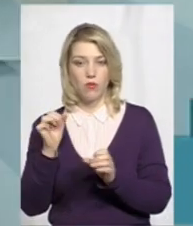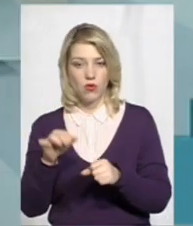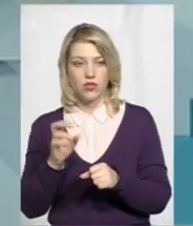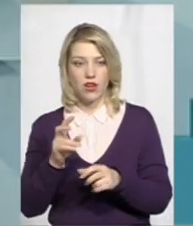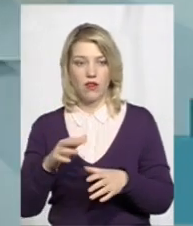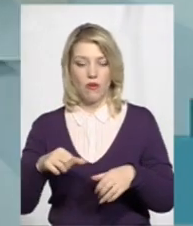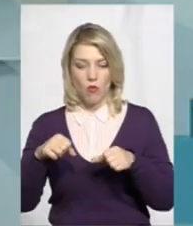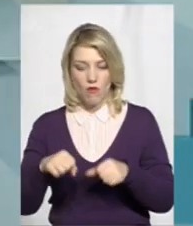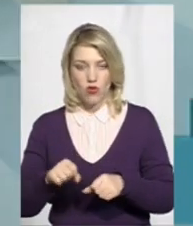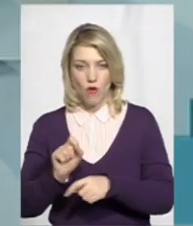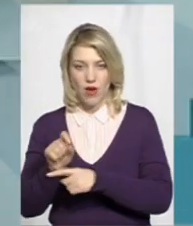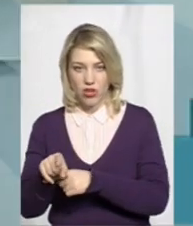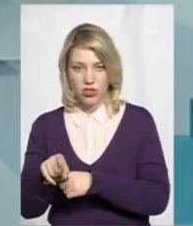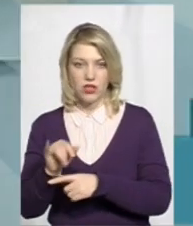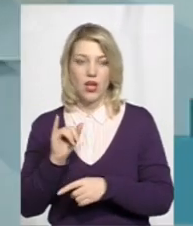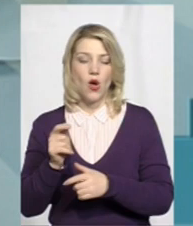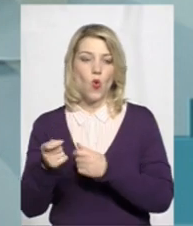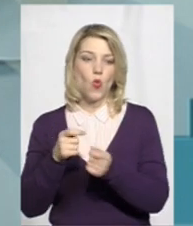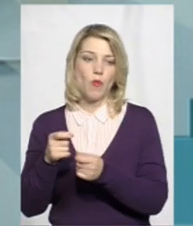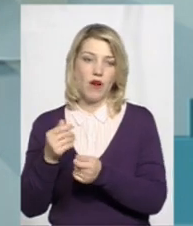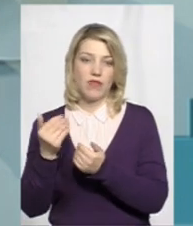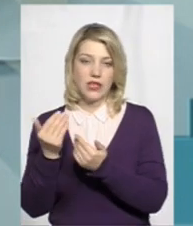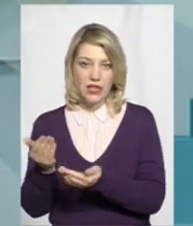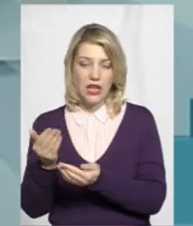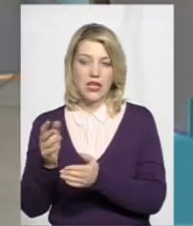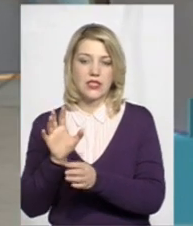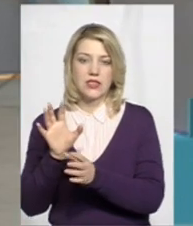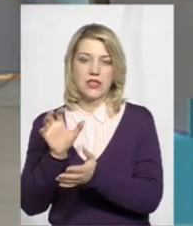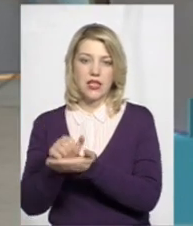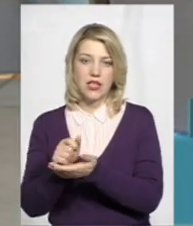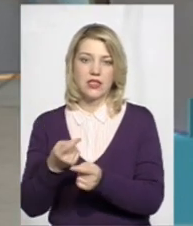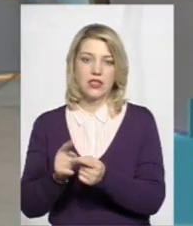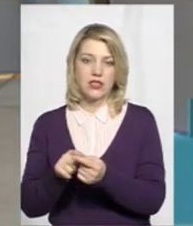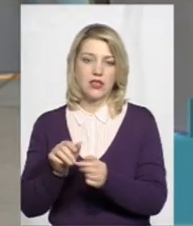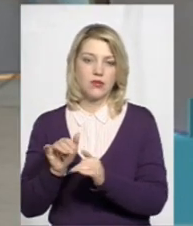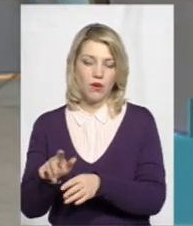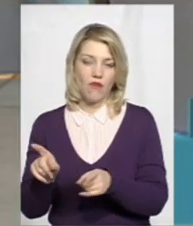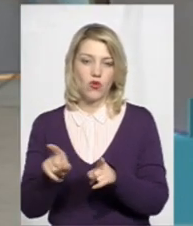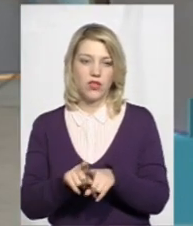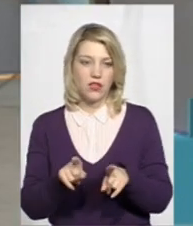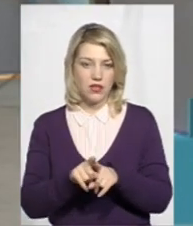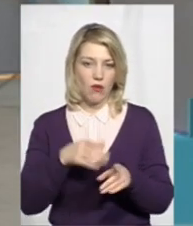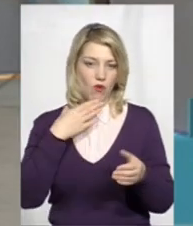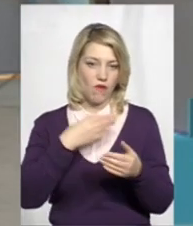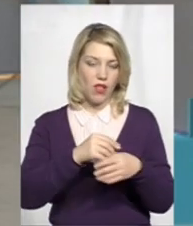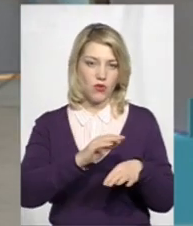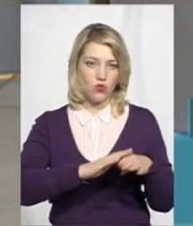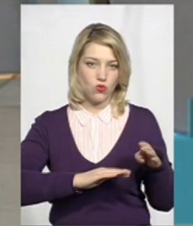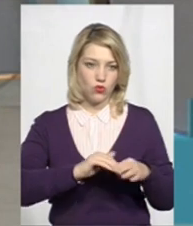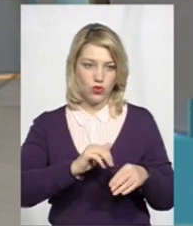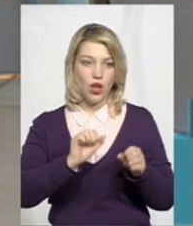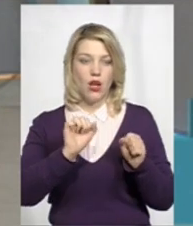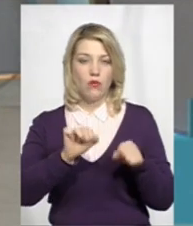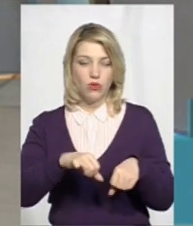уповноважити управителя зайнятися цією справою, так і власноруч. Вони повинні